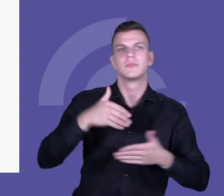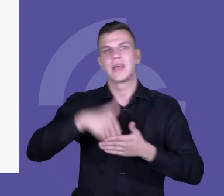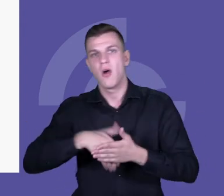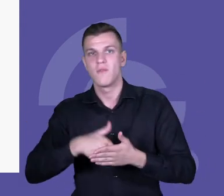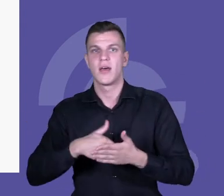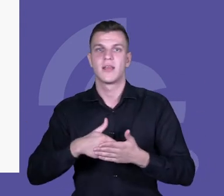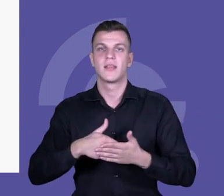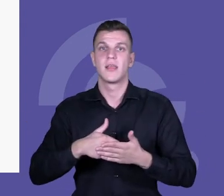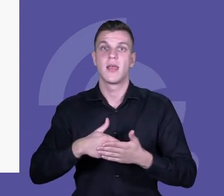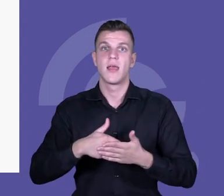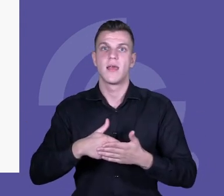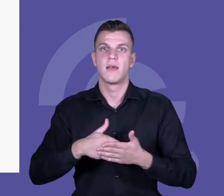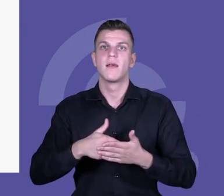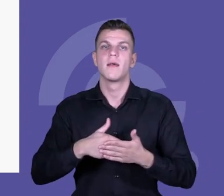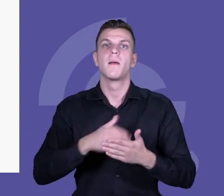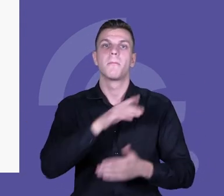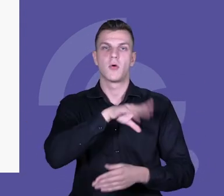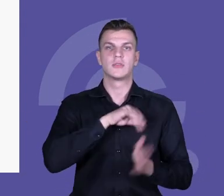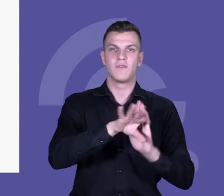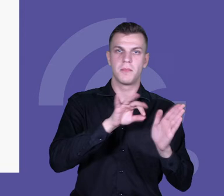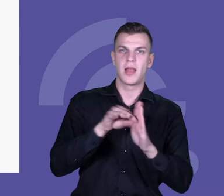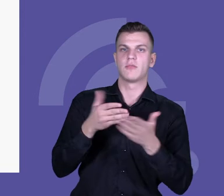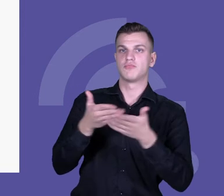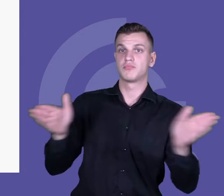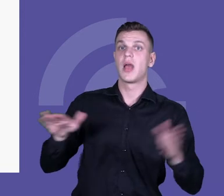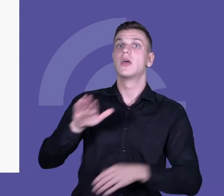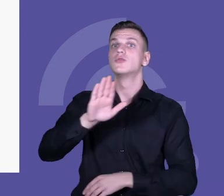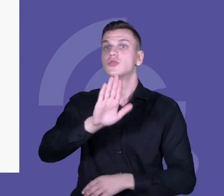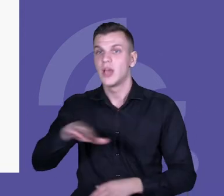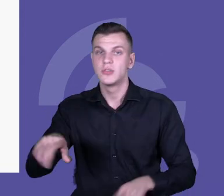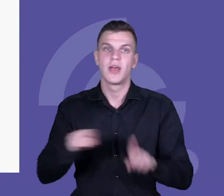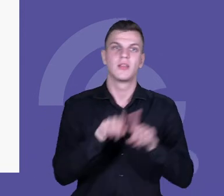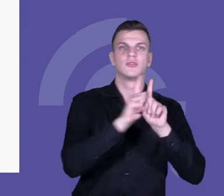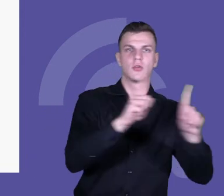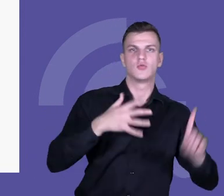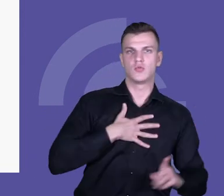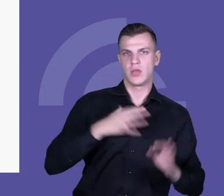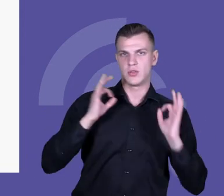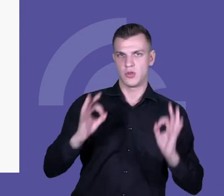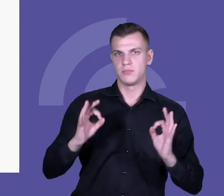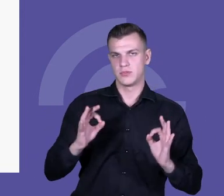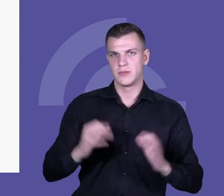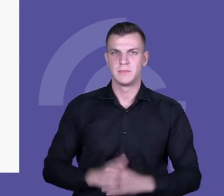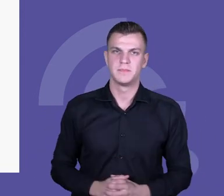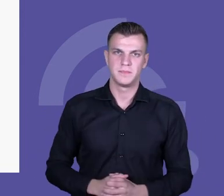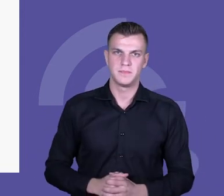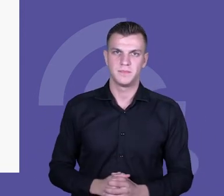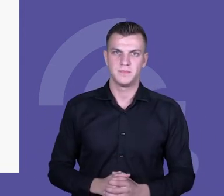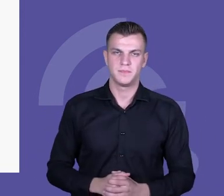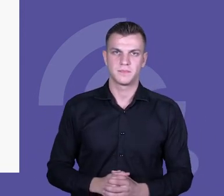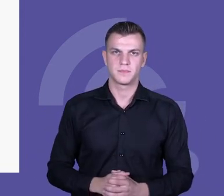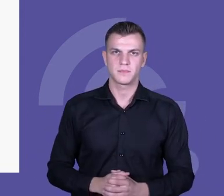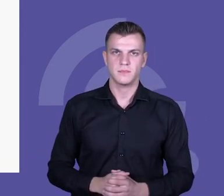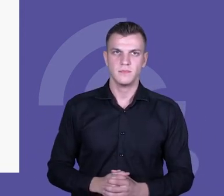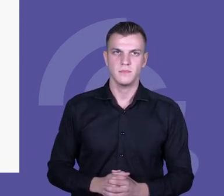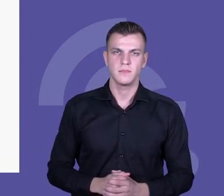stosowaniem, których nauczyciele czują się w klasie komfortowo, ze stosowaniem, oczywiście, na swoim przedmiocie. O zadaniach